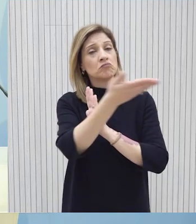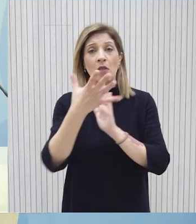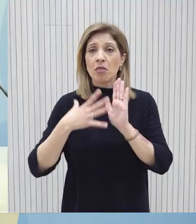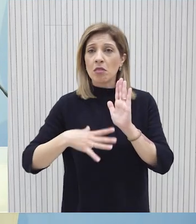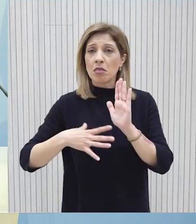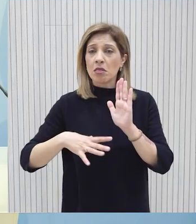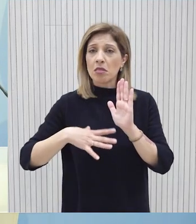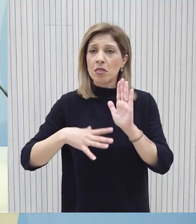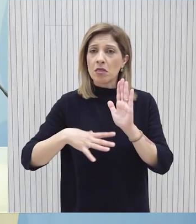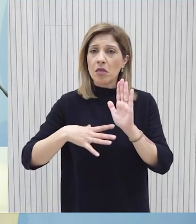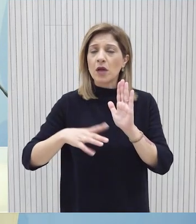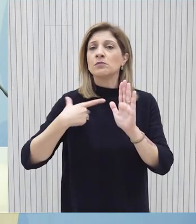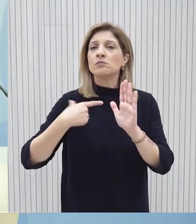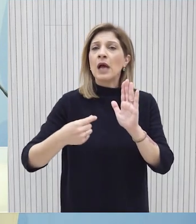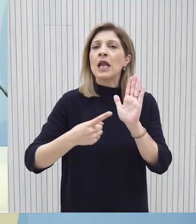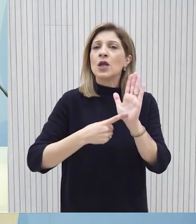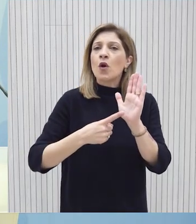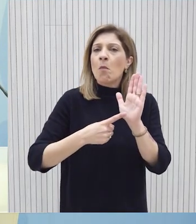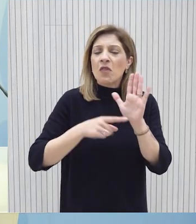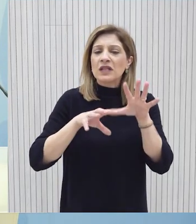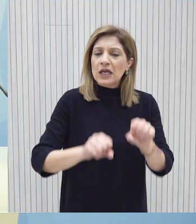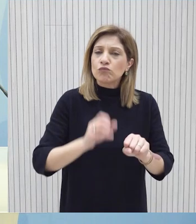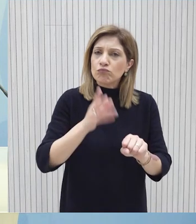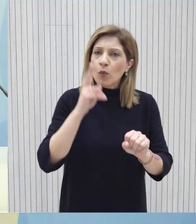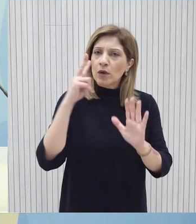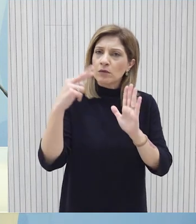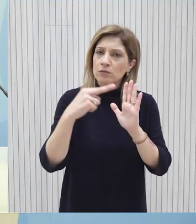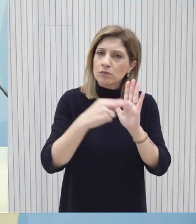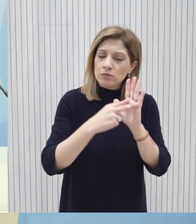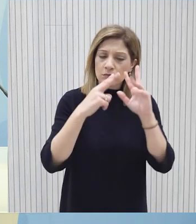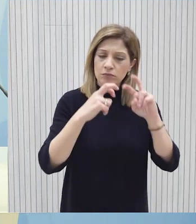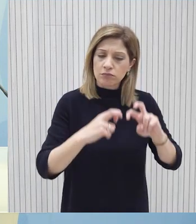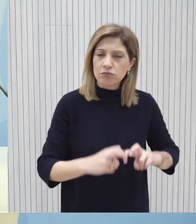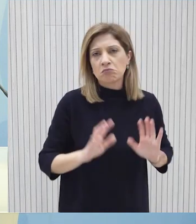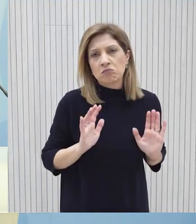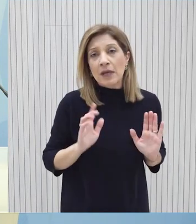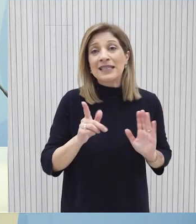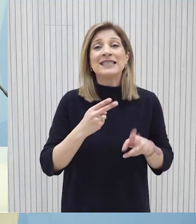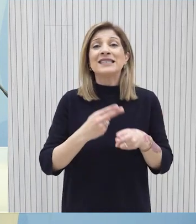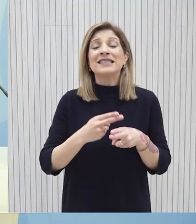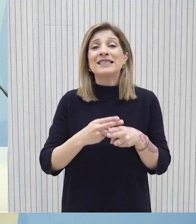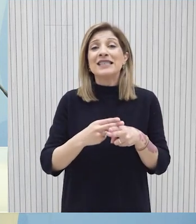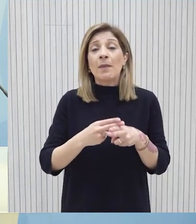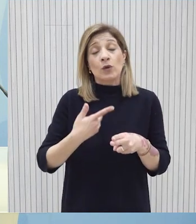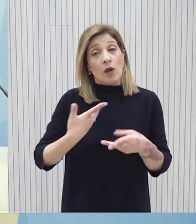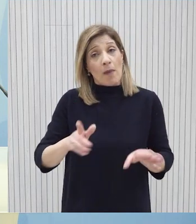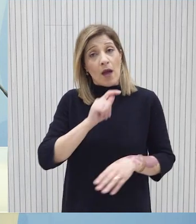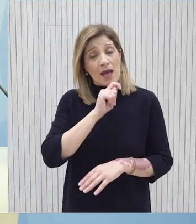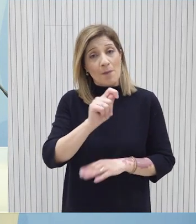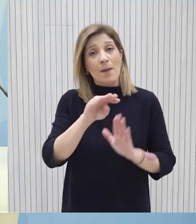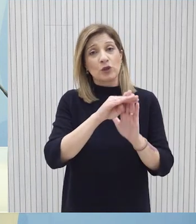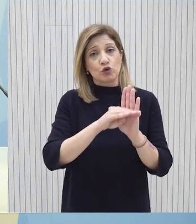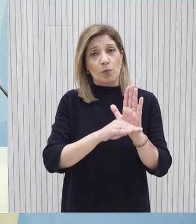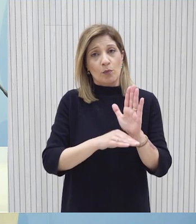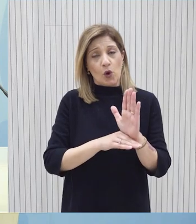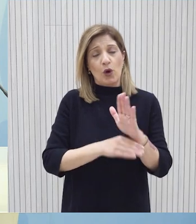οποιοςδήποτε από τα μέλη της νομοθετικής εξουσίας να τον μελετήσει εκείνο που έχει σημασία και εκείνο το οποίο έχουμε πει μέσα από το πρόγραμμα